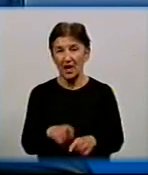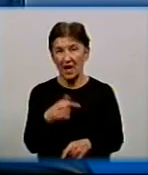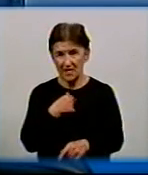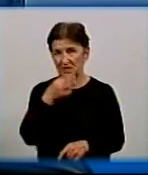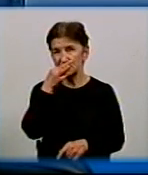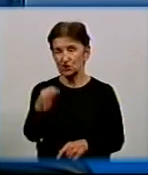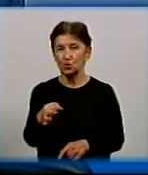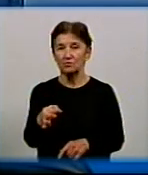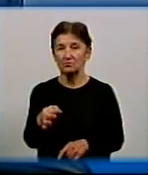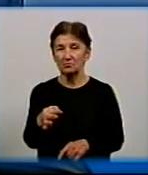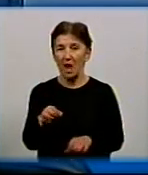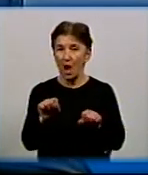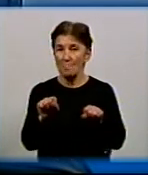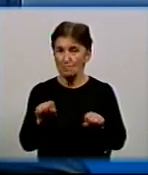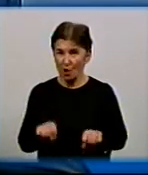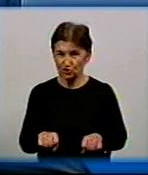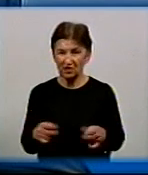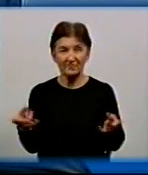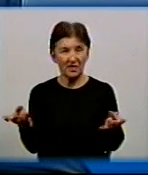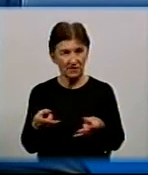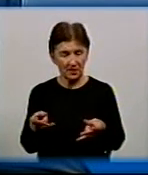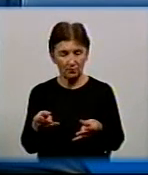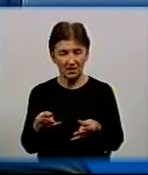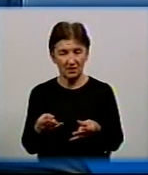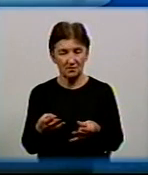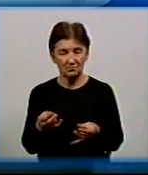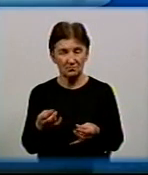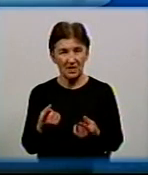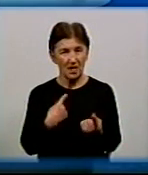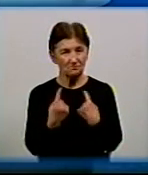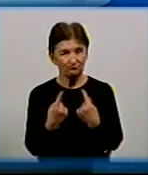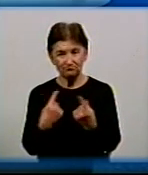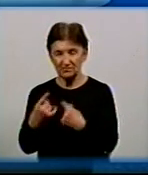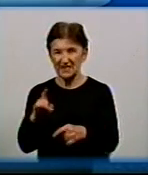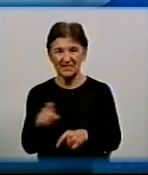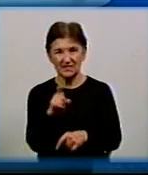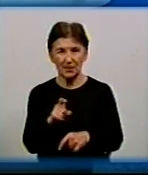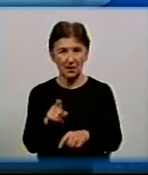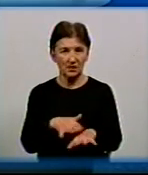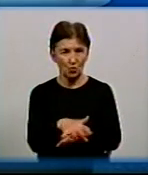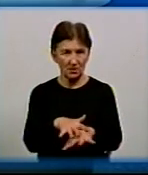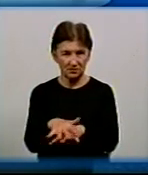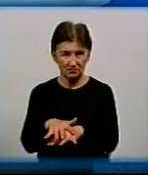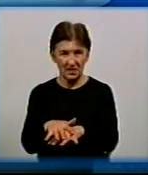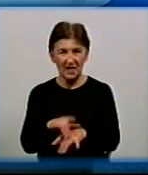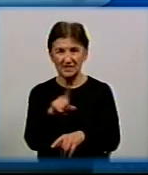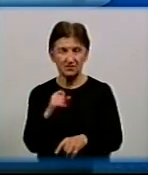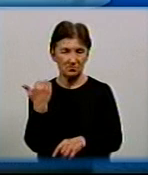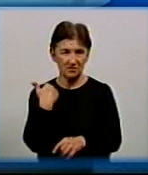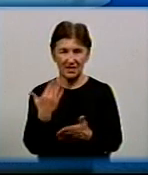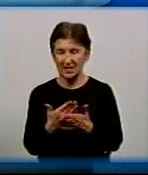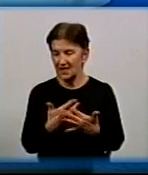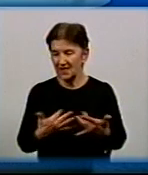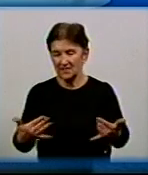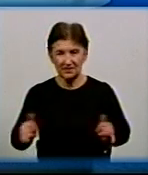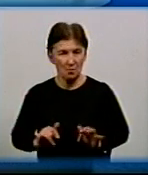можливо, потрібно працювати з населенням, працювати взагалі з боржниками. Є різні механізми,